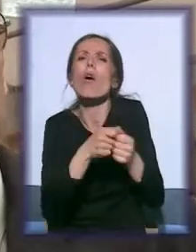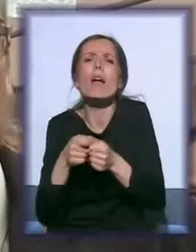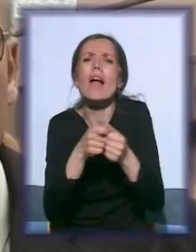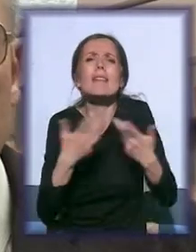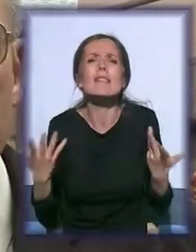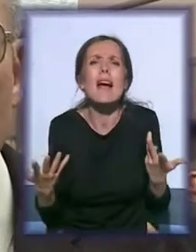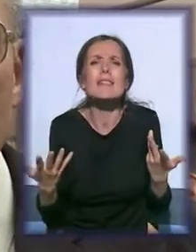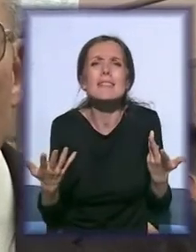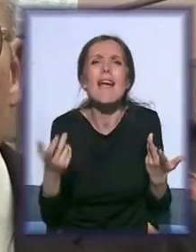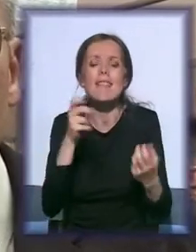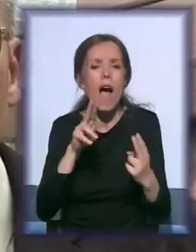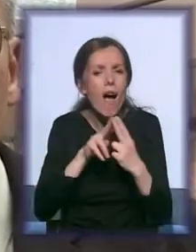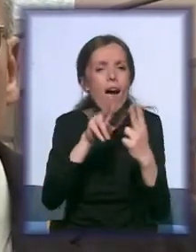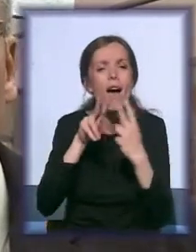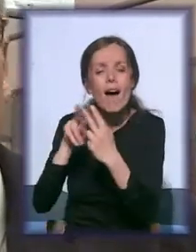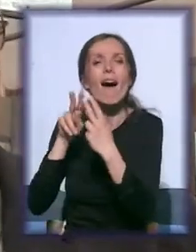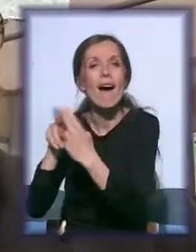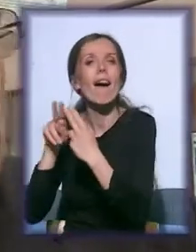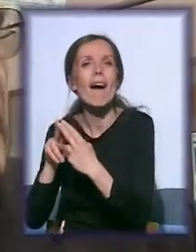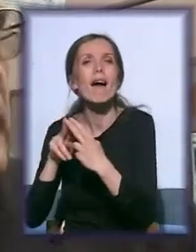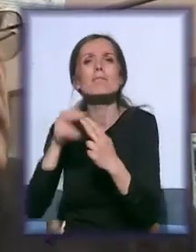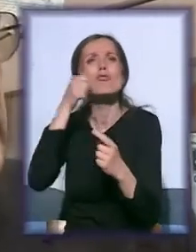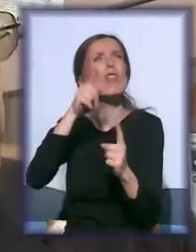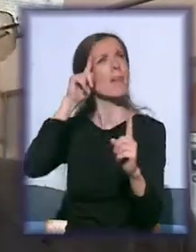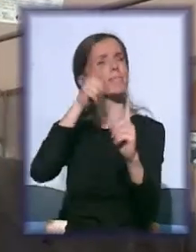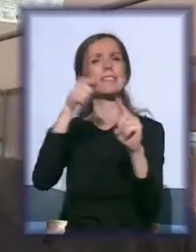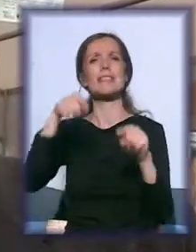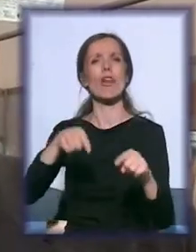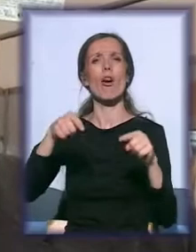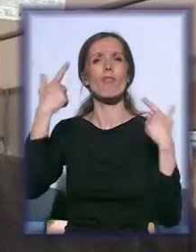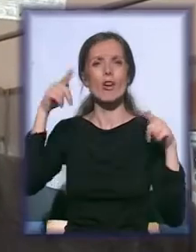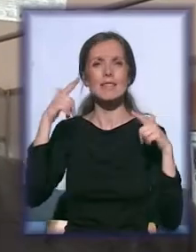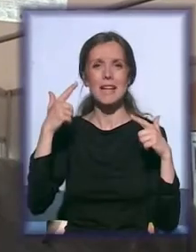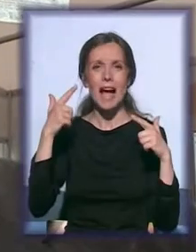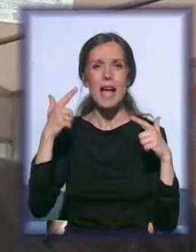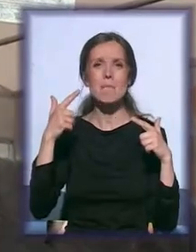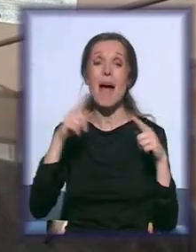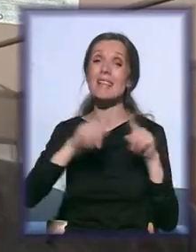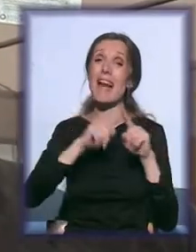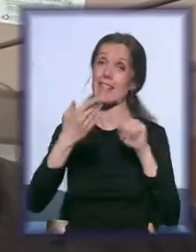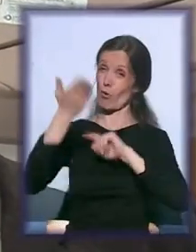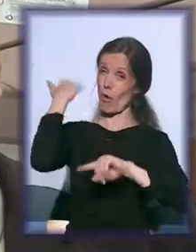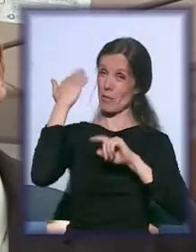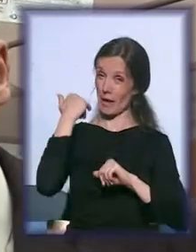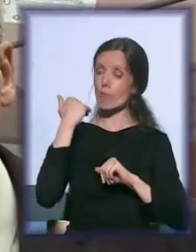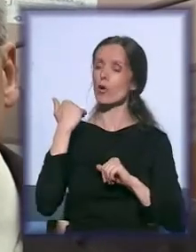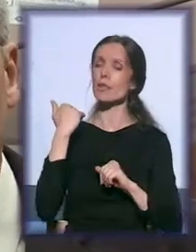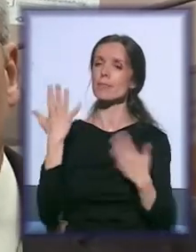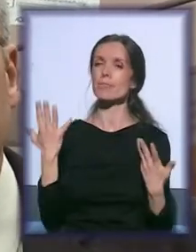da im se približe. Poenta je ovog sajma i razlika odnosno na prethodne u tome da se